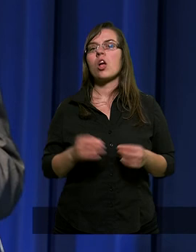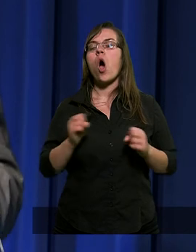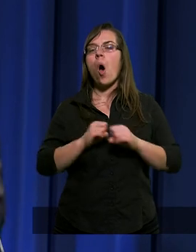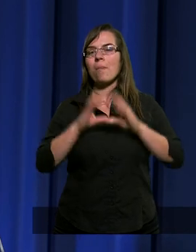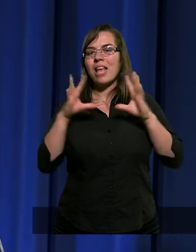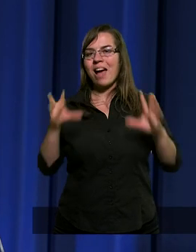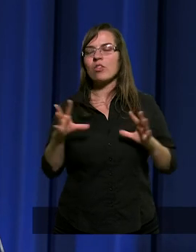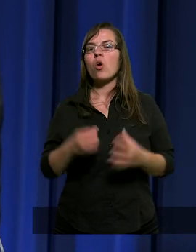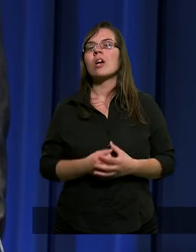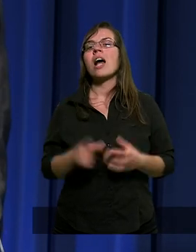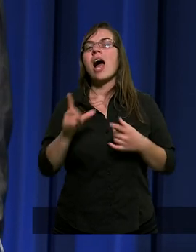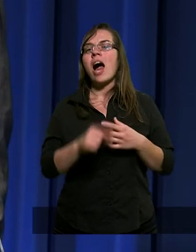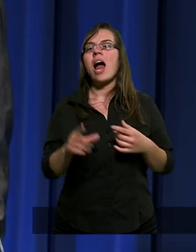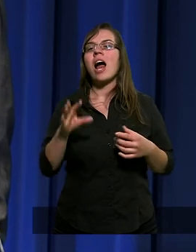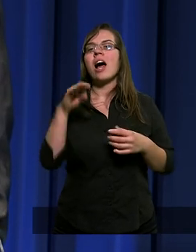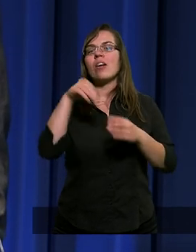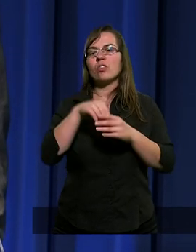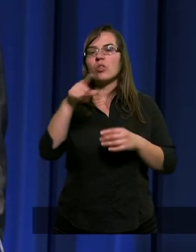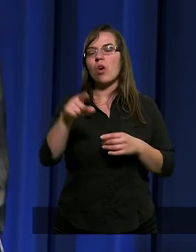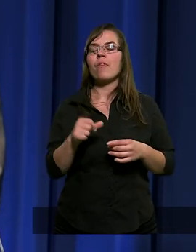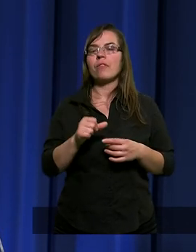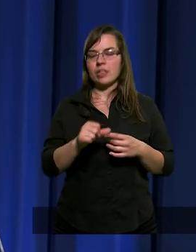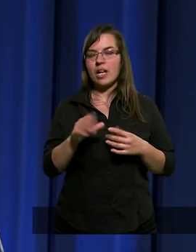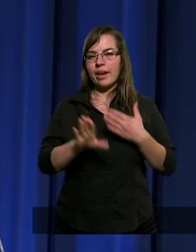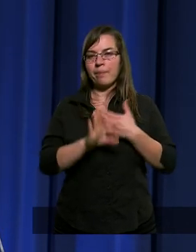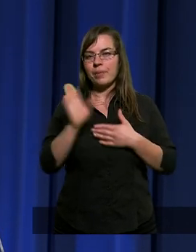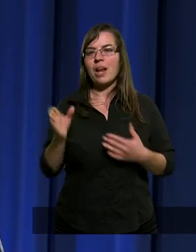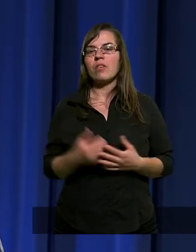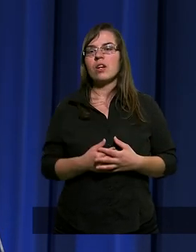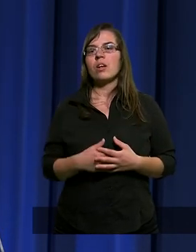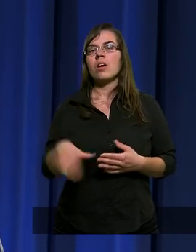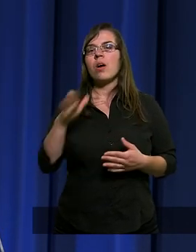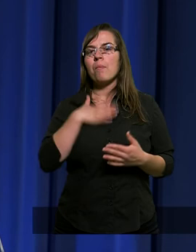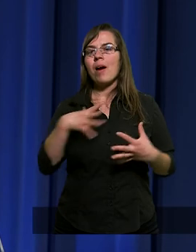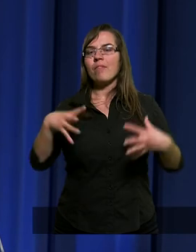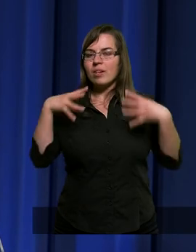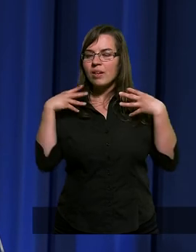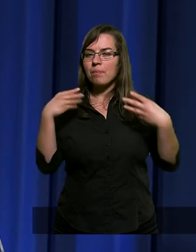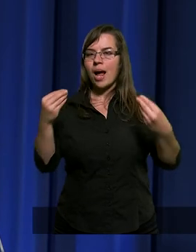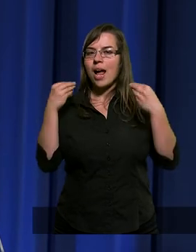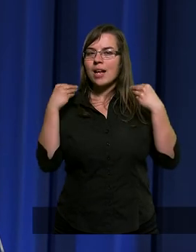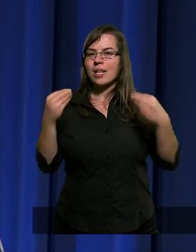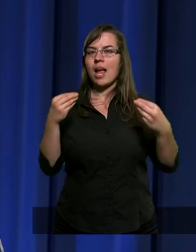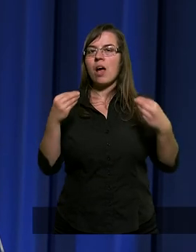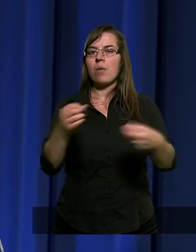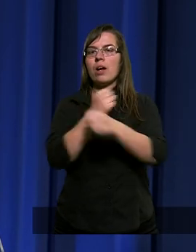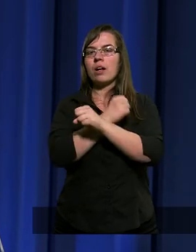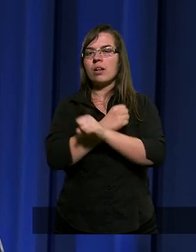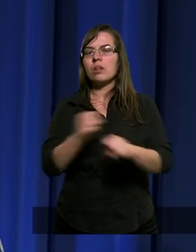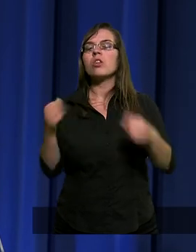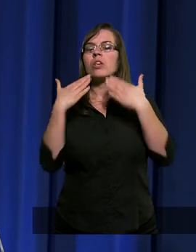objawione, ale z miłości zadecydował. I mamy wspaniałego Zbawiciela.